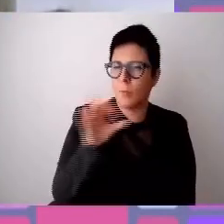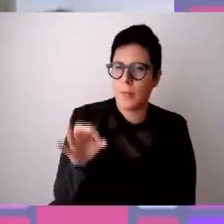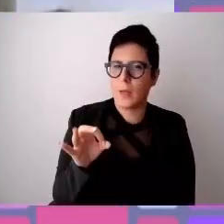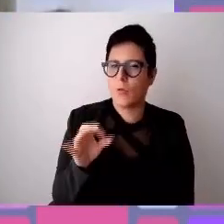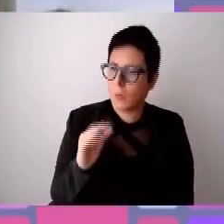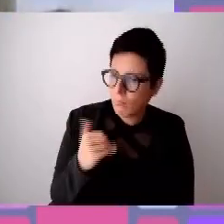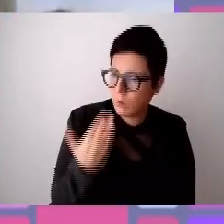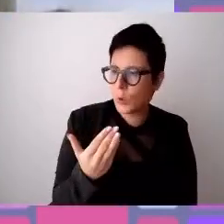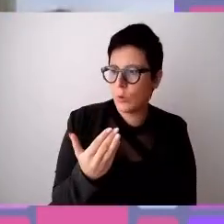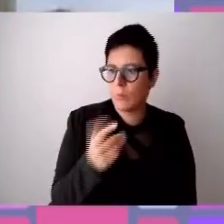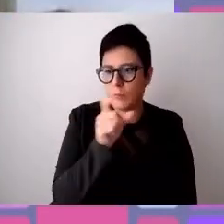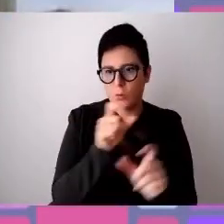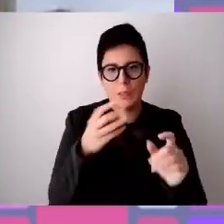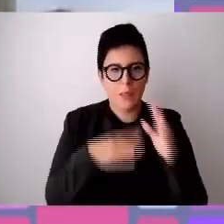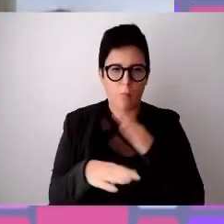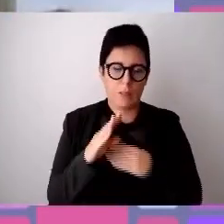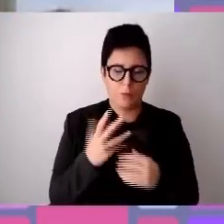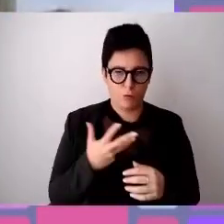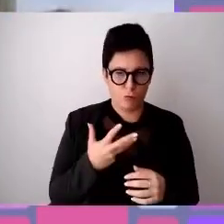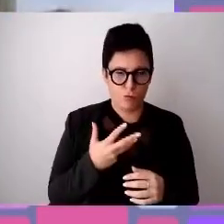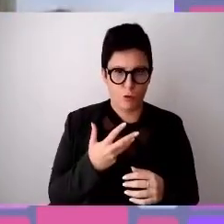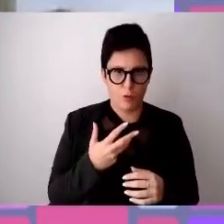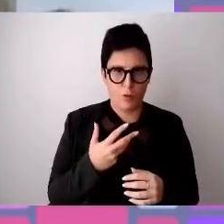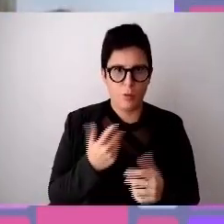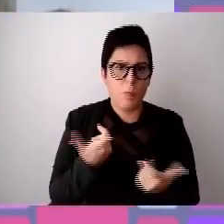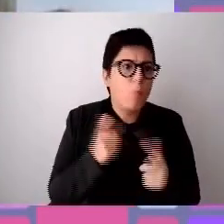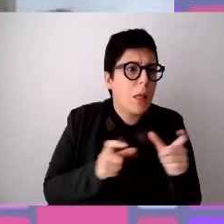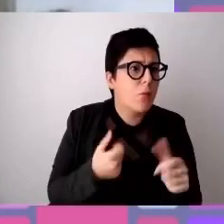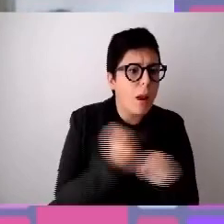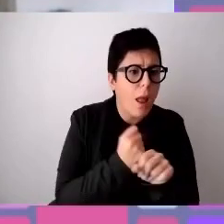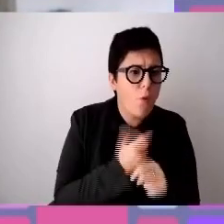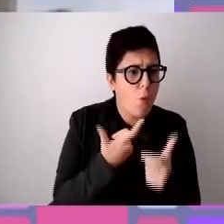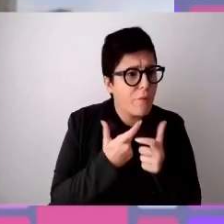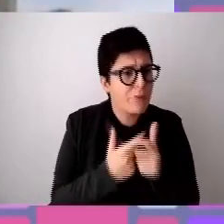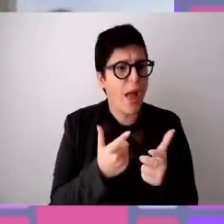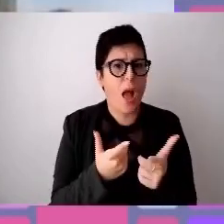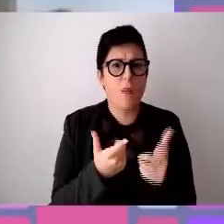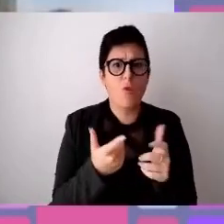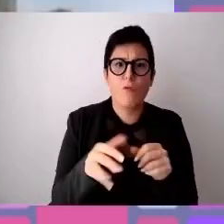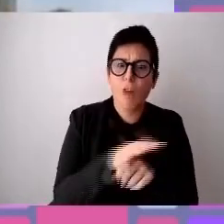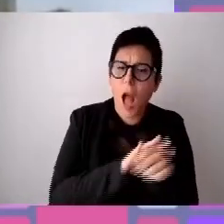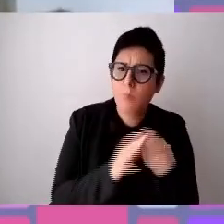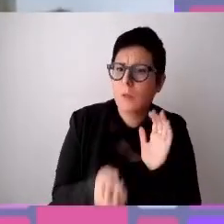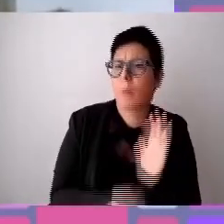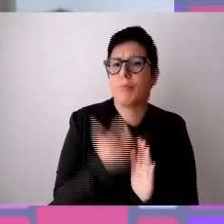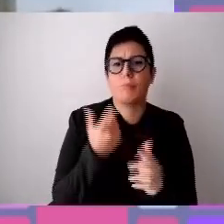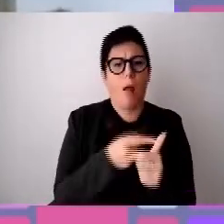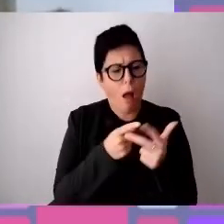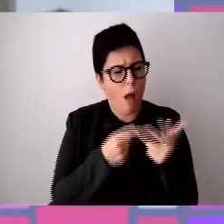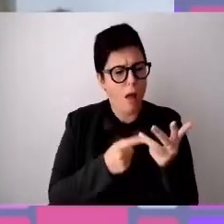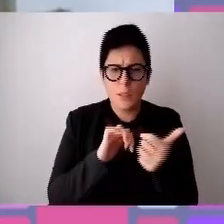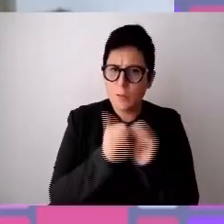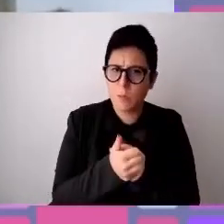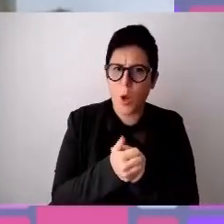vivono una disabilità, persone che come tutte noi viaggiano, lavorano, si creano una famiglia, fanno sport e quindi è importante